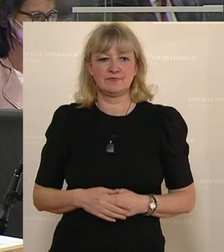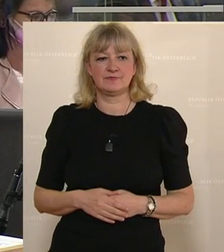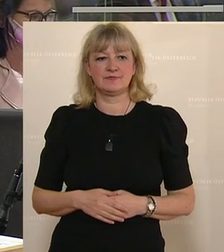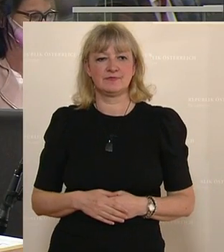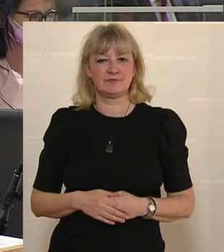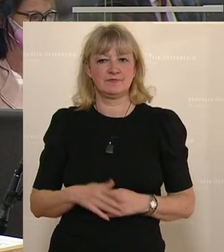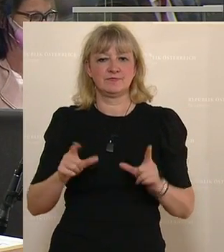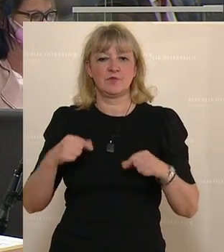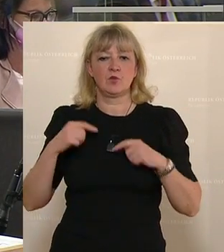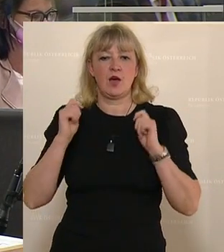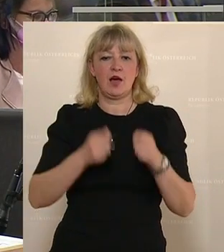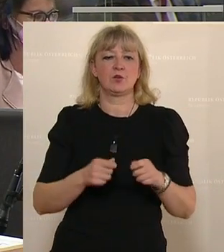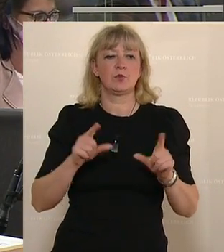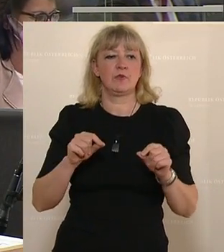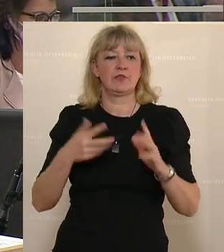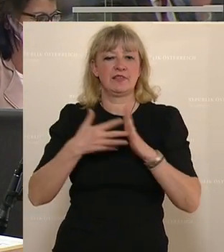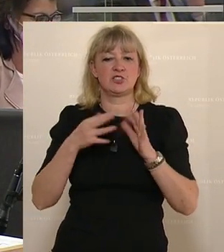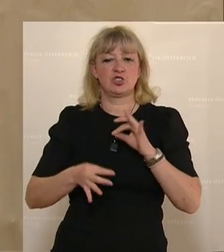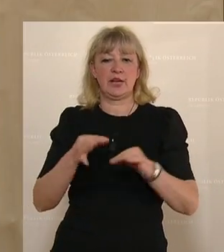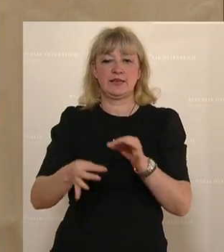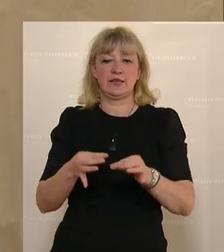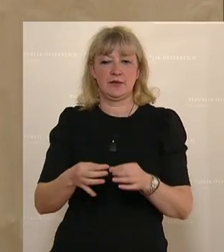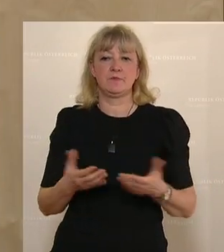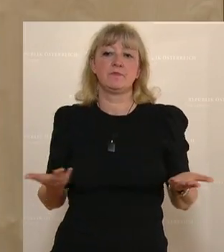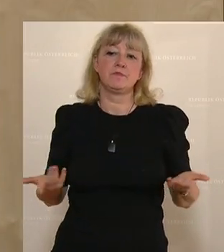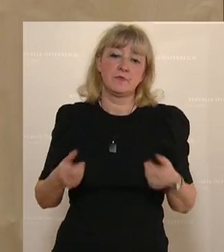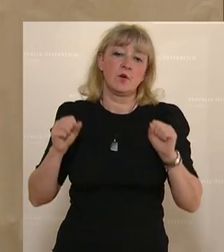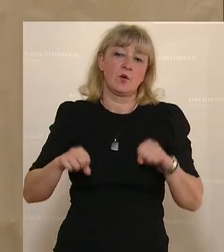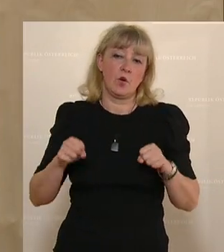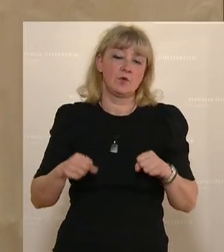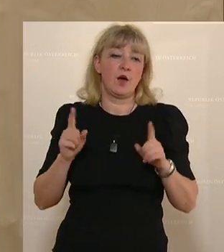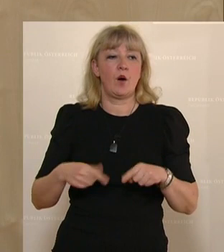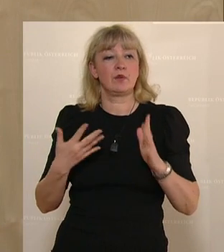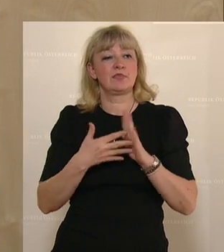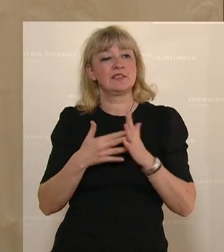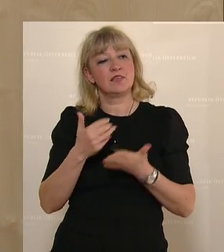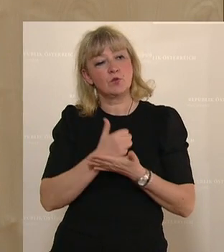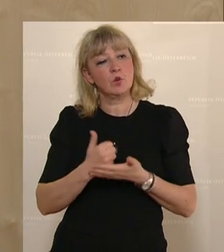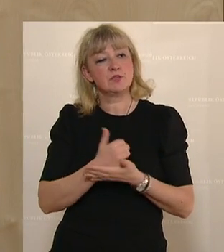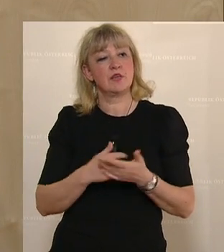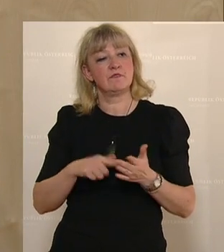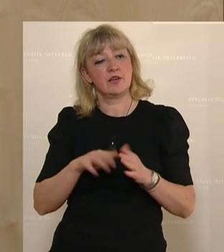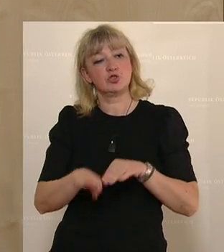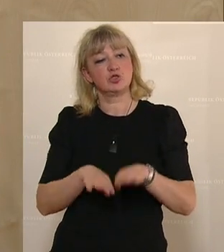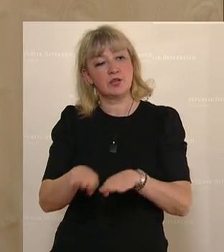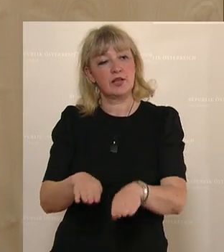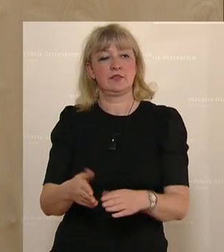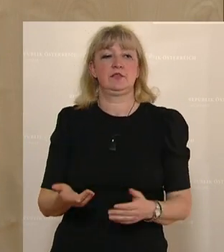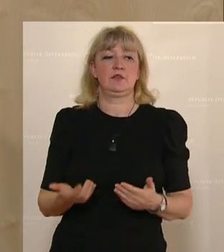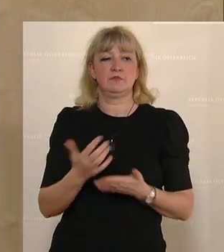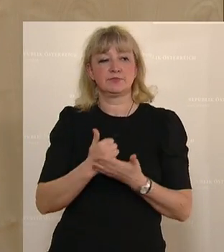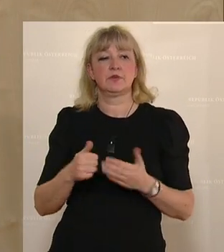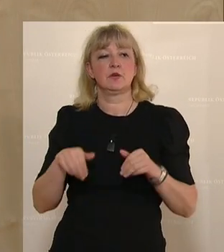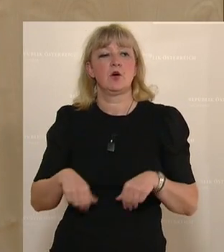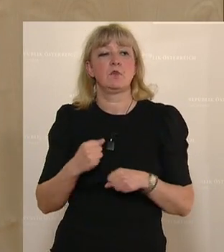dann noch zu unserem Antrag mit der Teststrategie. Man könnte ja auch das Testen nutzen, um einen Schritt voranzukommen.